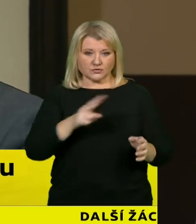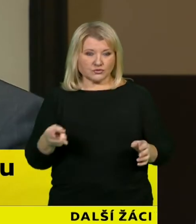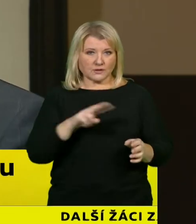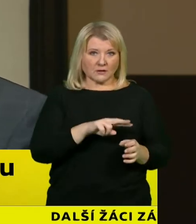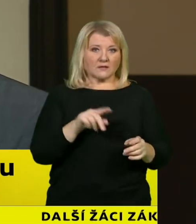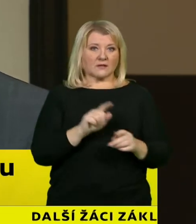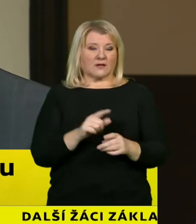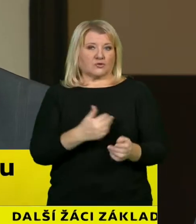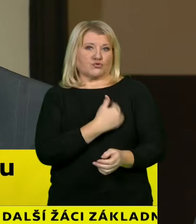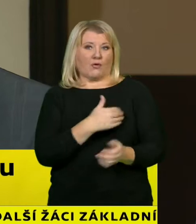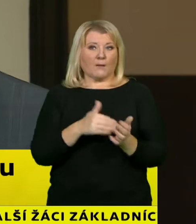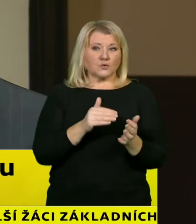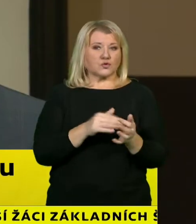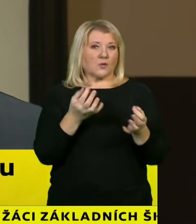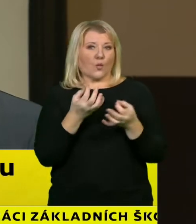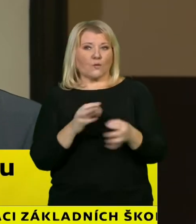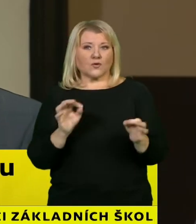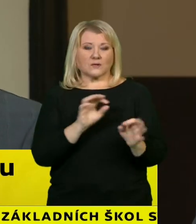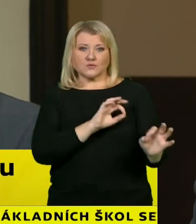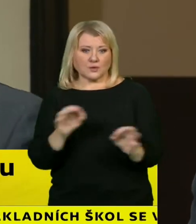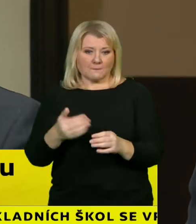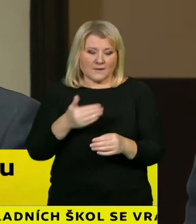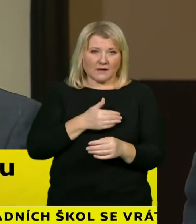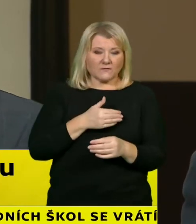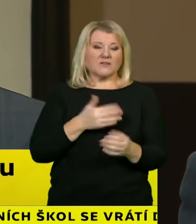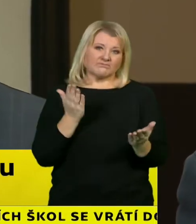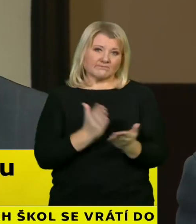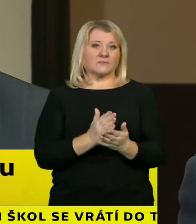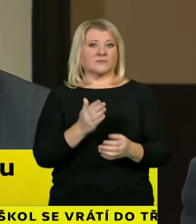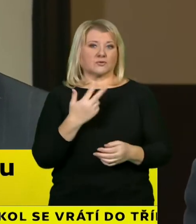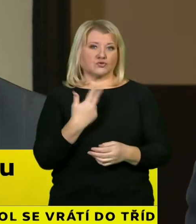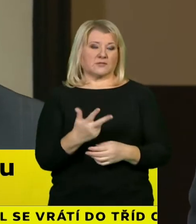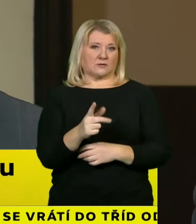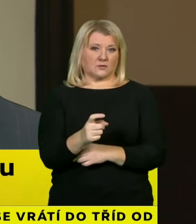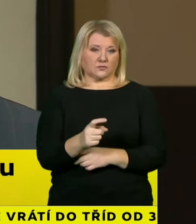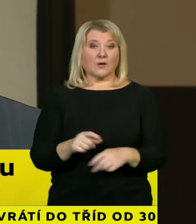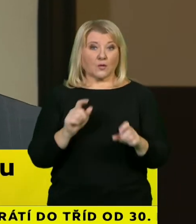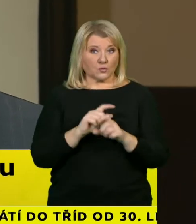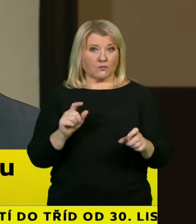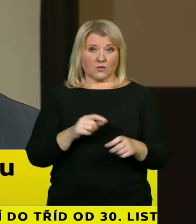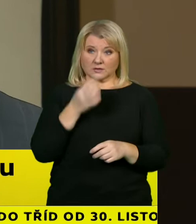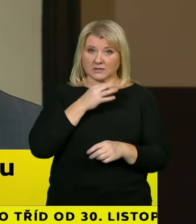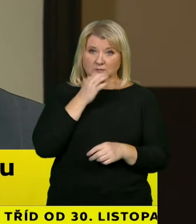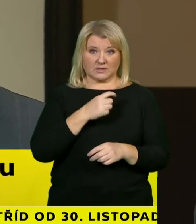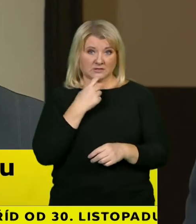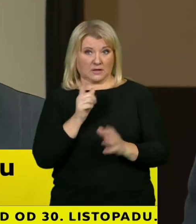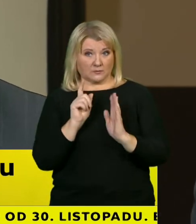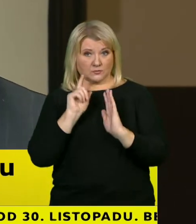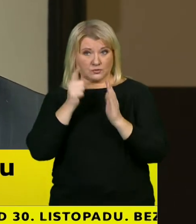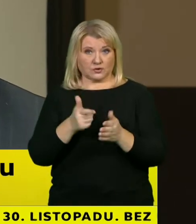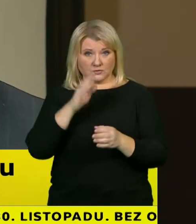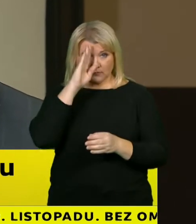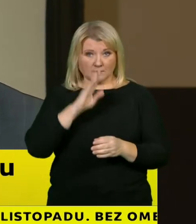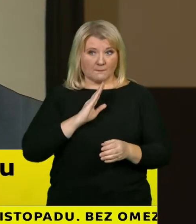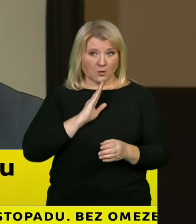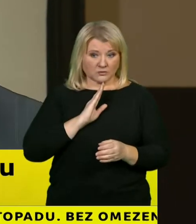z toho vychází datum 30.11., protože 23. aby turnus, který má být týdení, začal v pondělí, 23. když je dnes čtvrtek 19.